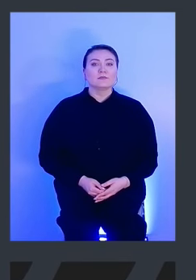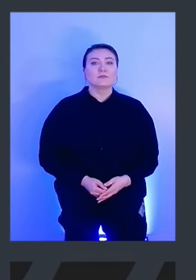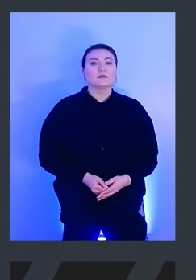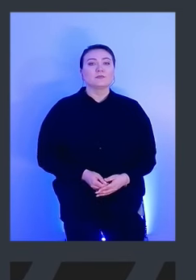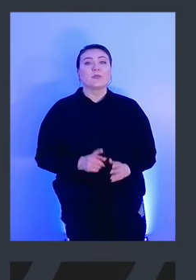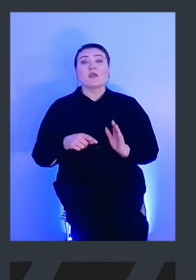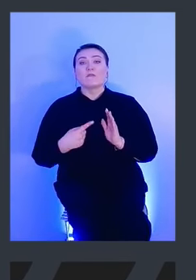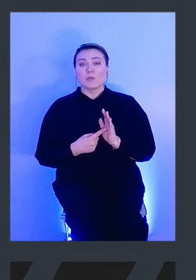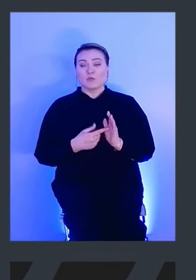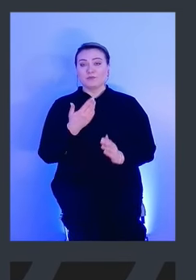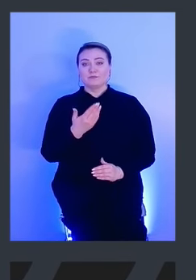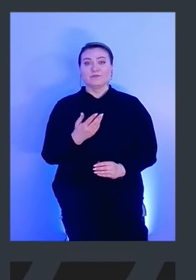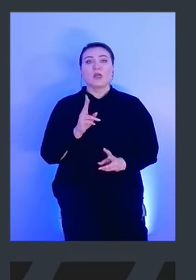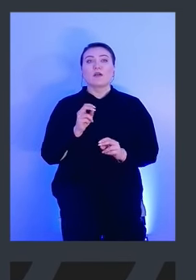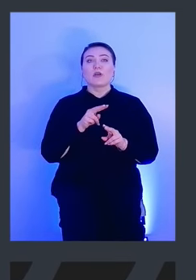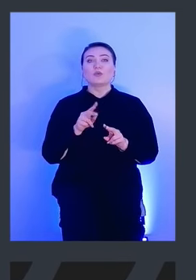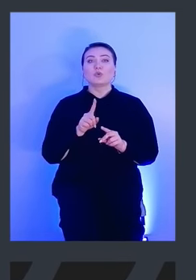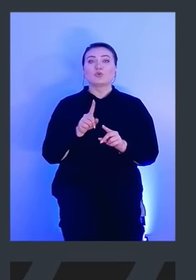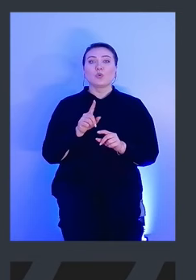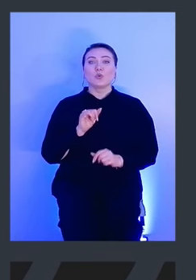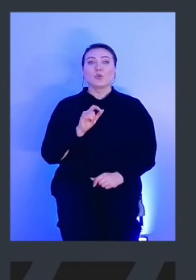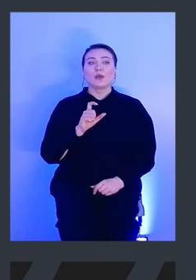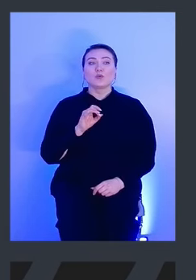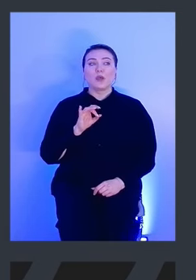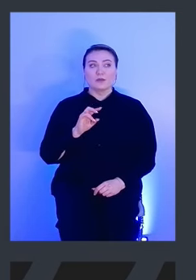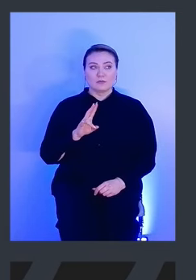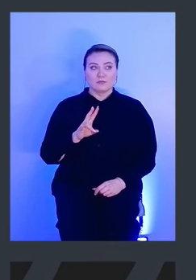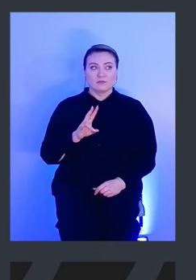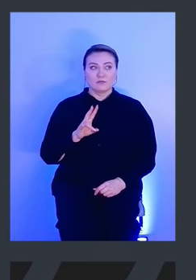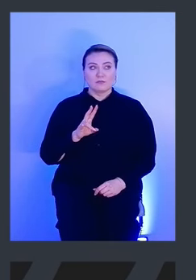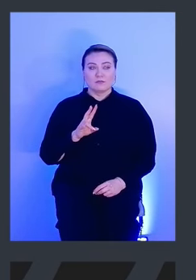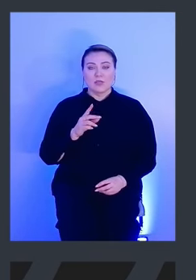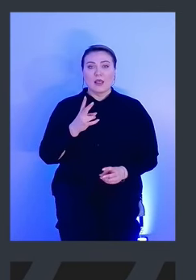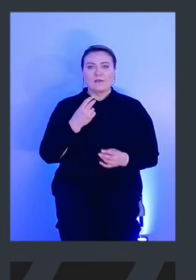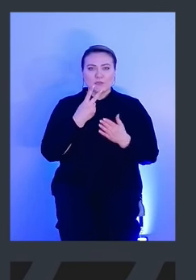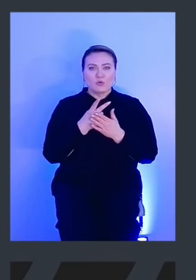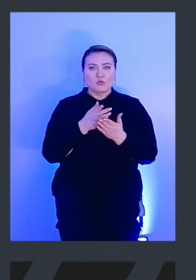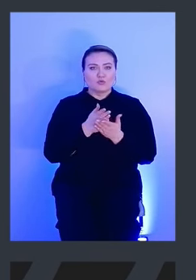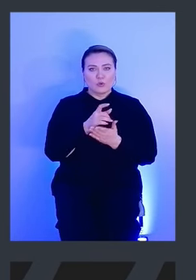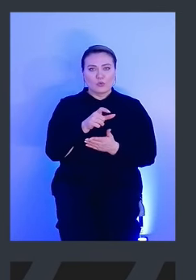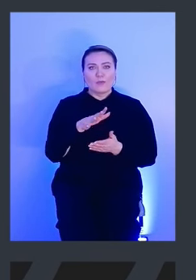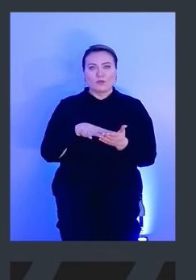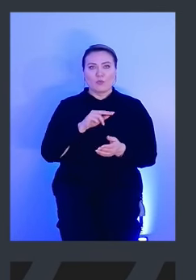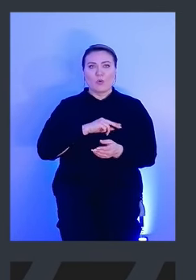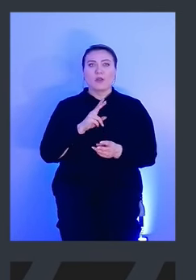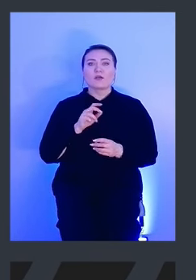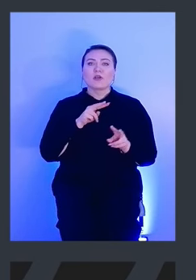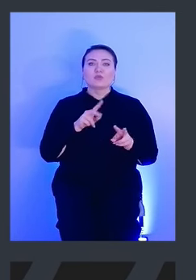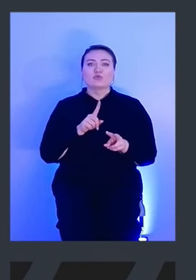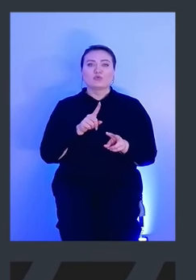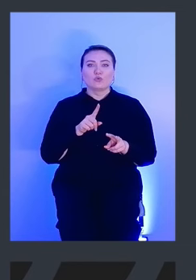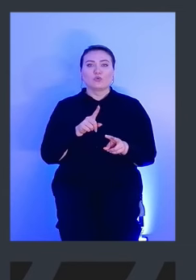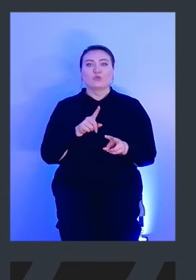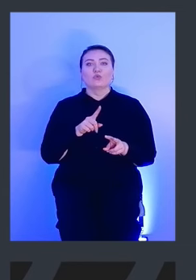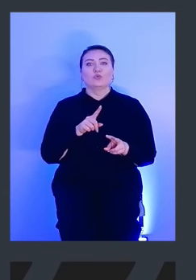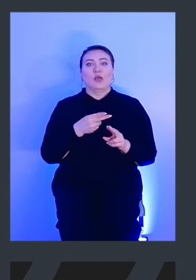Как вы контролируете, что в Square на ноутбуке сотрудников продолжает работать? И как вы контролируете, та штука, которая контролирует, что он работает,